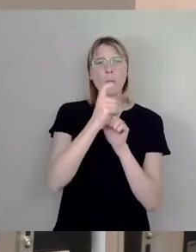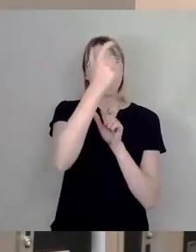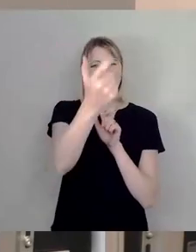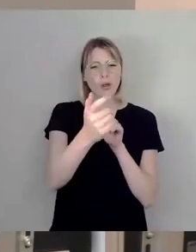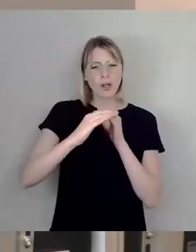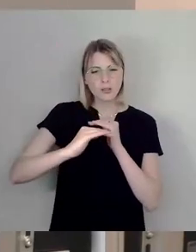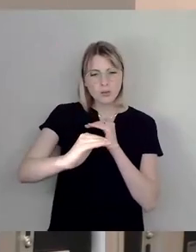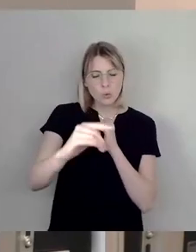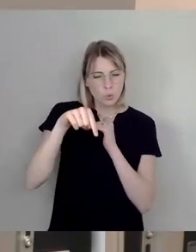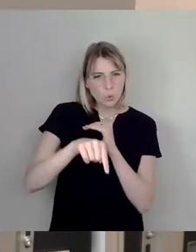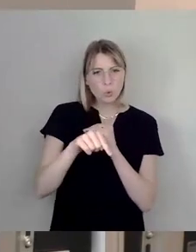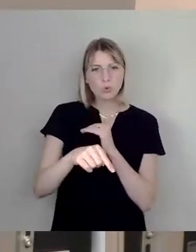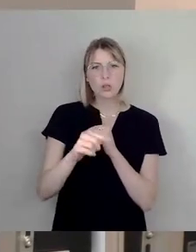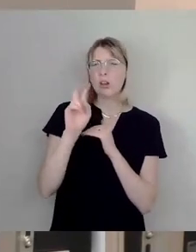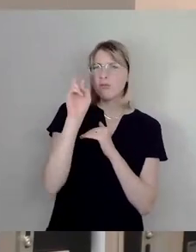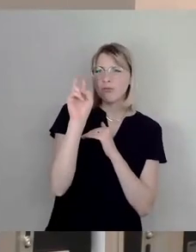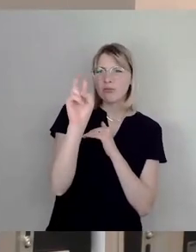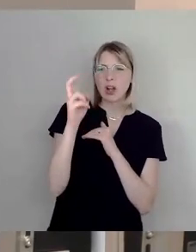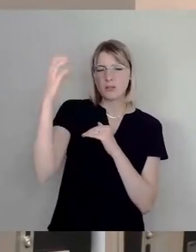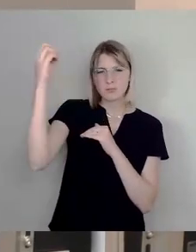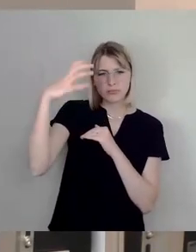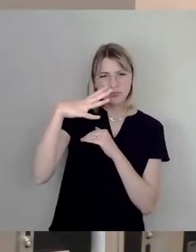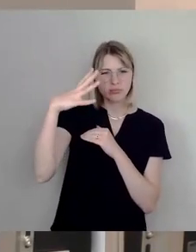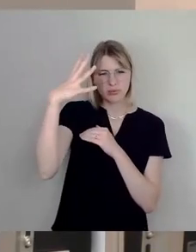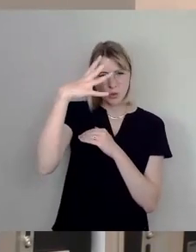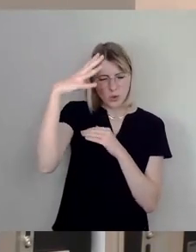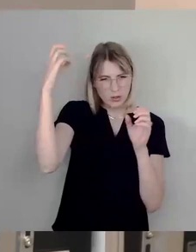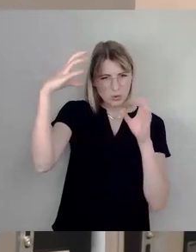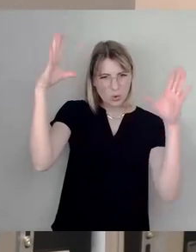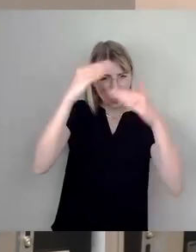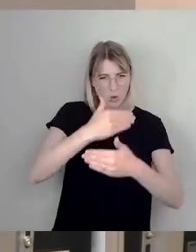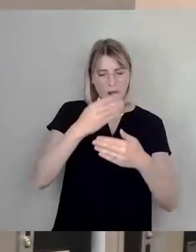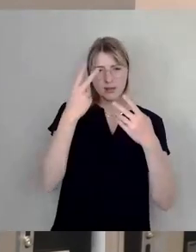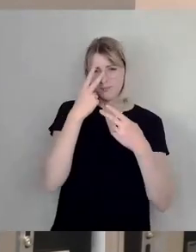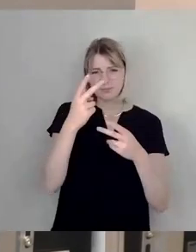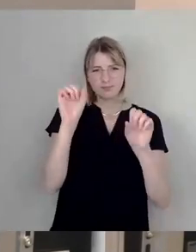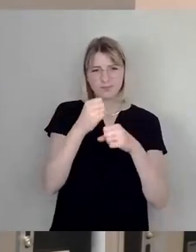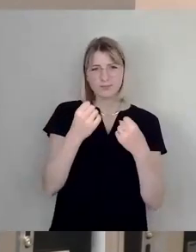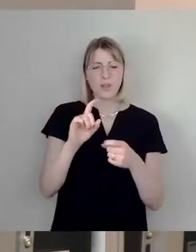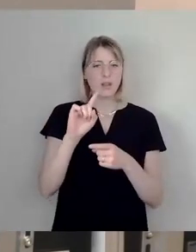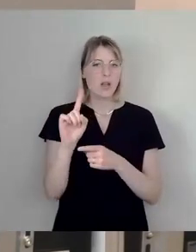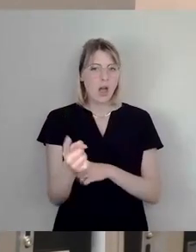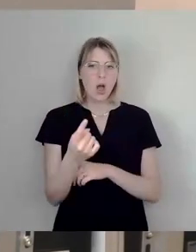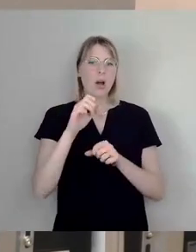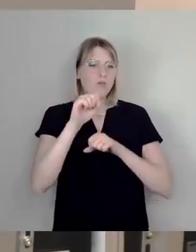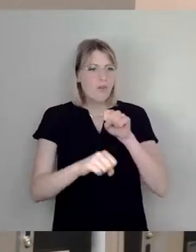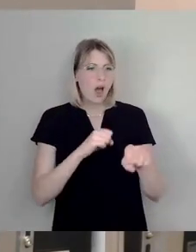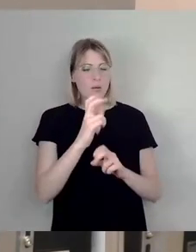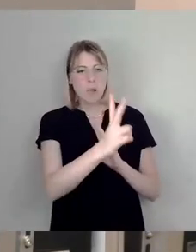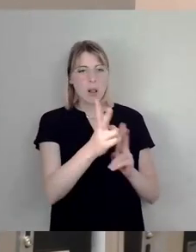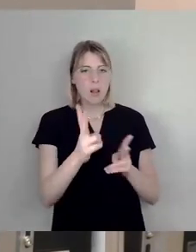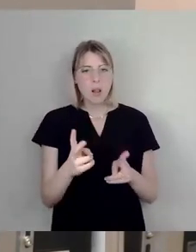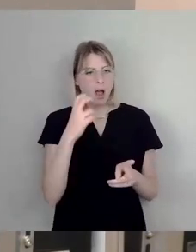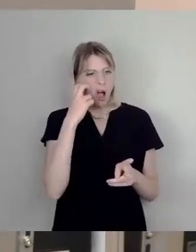Problem mit Fahrradleichen, die dort sich insbesondere an diesen Geländern auch ballen. Und wir haben tatsächlich insgesamt eine sehr, sehr steinerne Gestaltung, die diesen